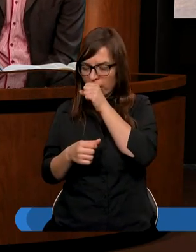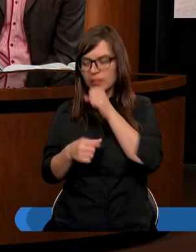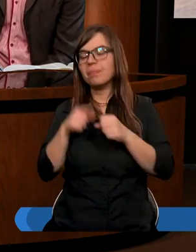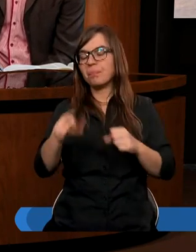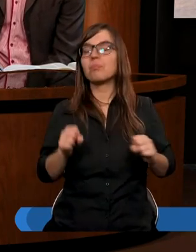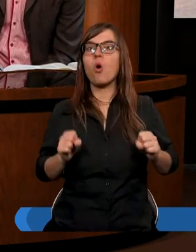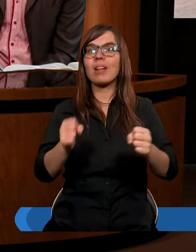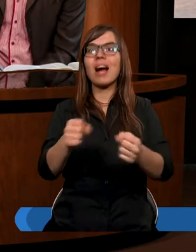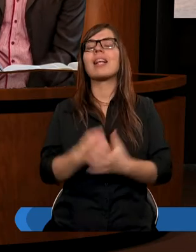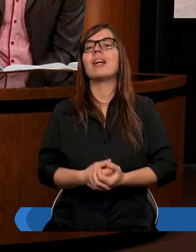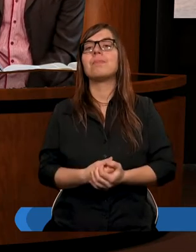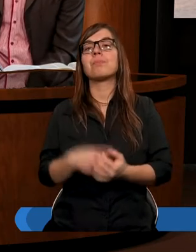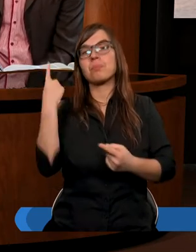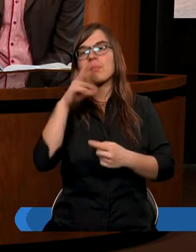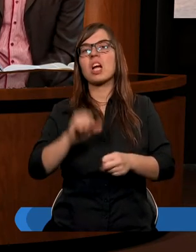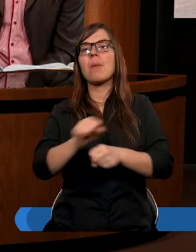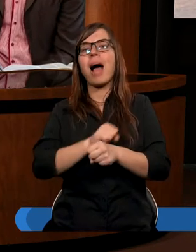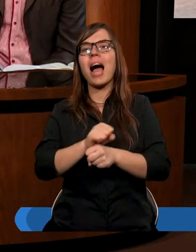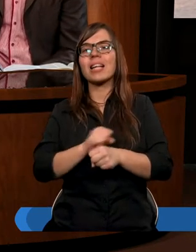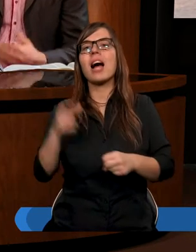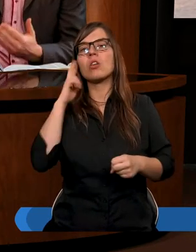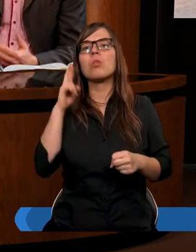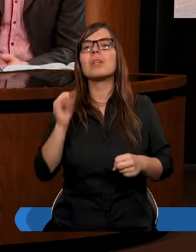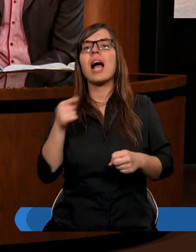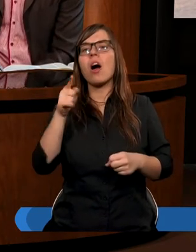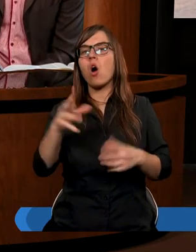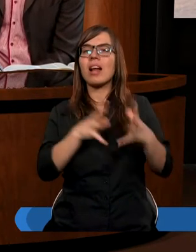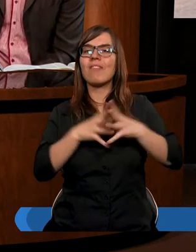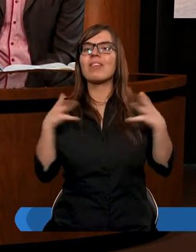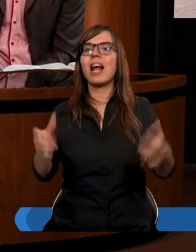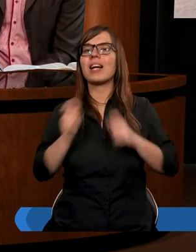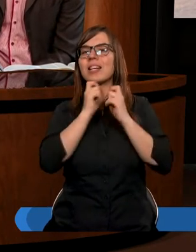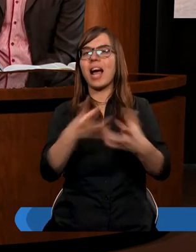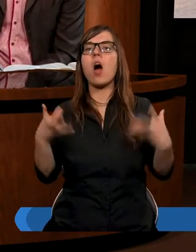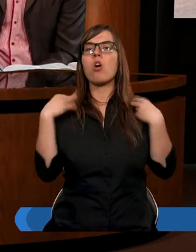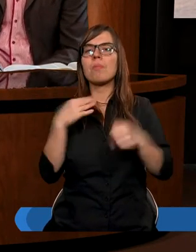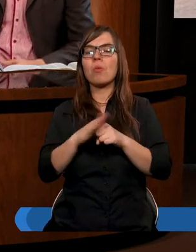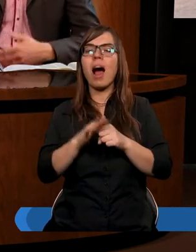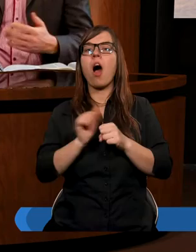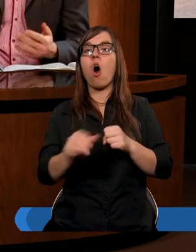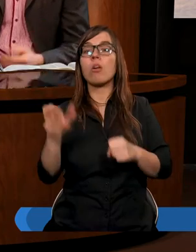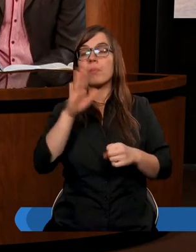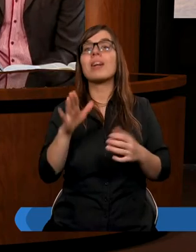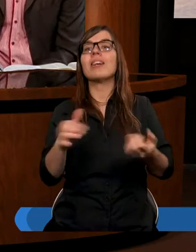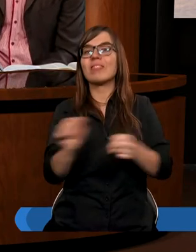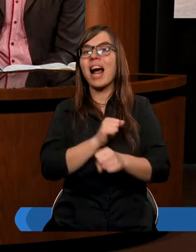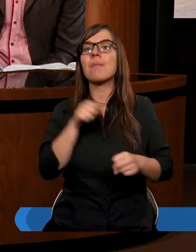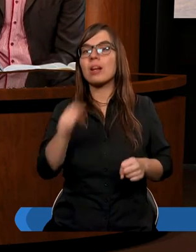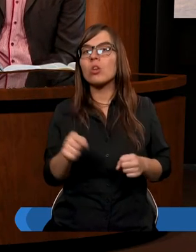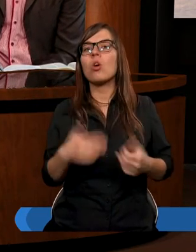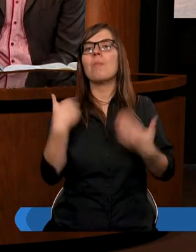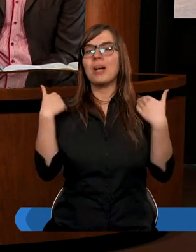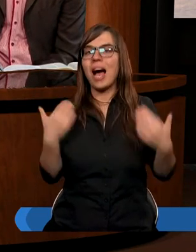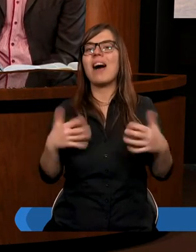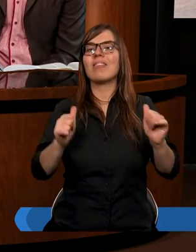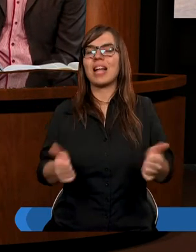motywacja i to że Maria zrozumiała jaki ona wielki dar otrzymała łaski od Boga i w zamiar to w zamian za to